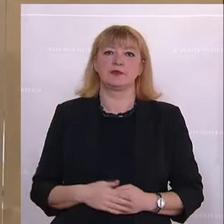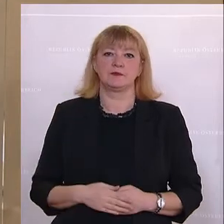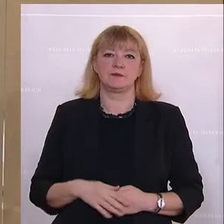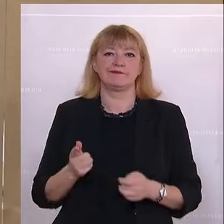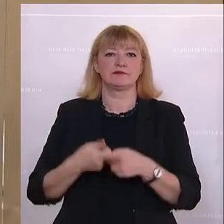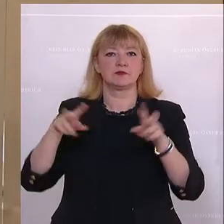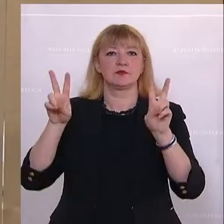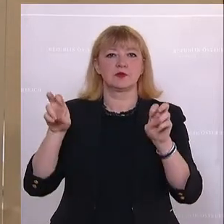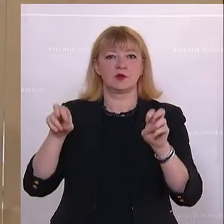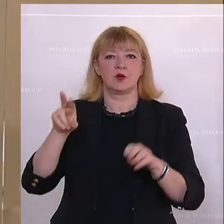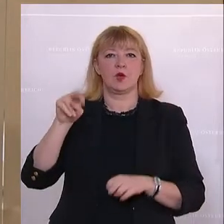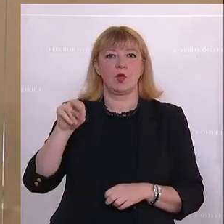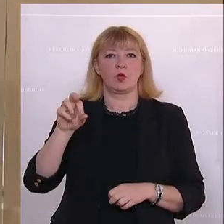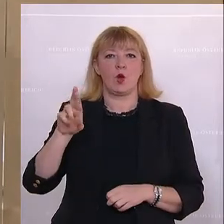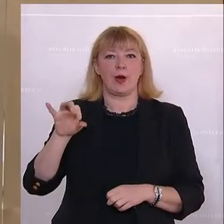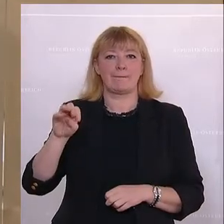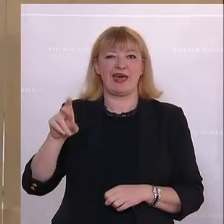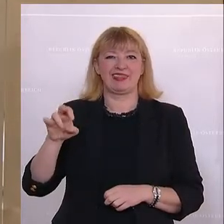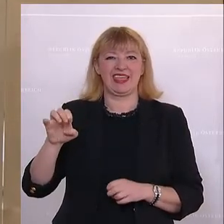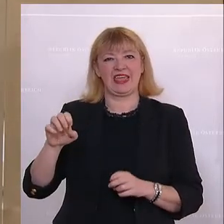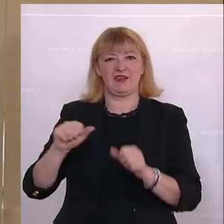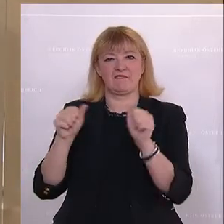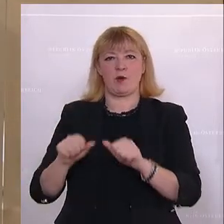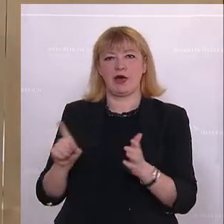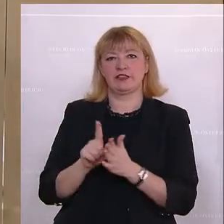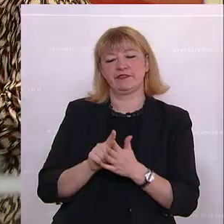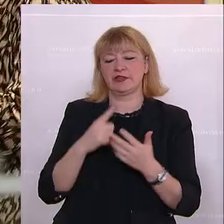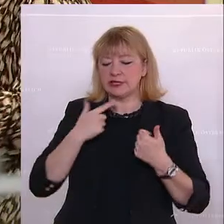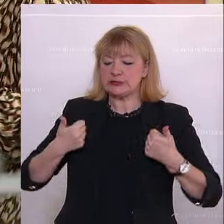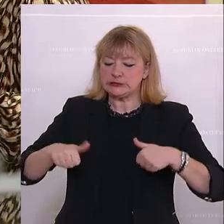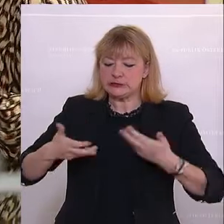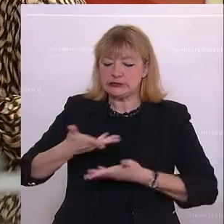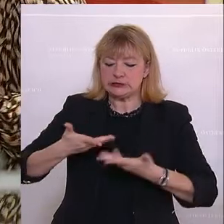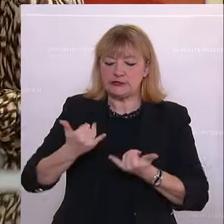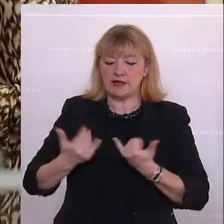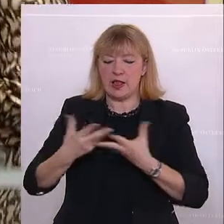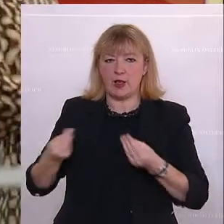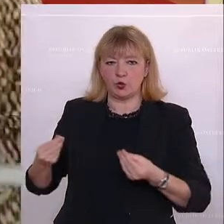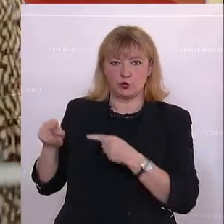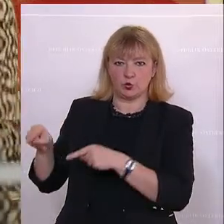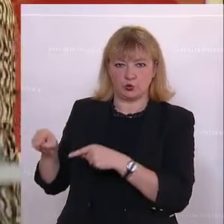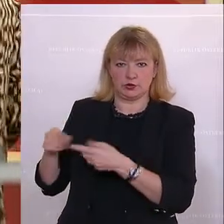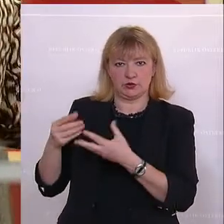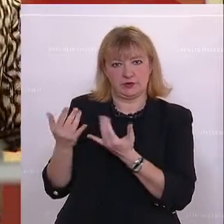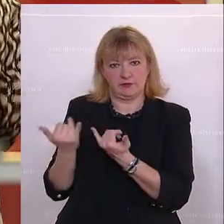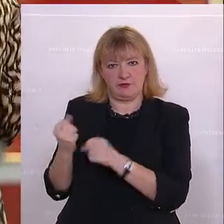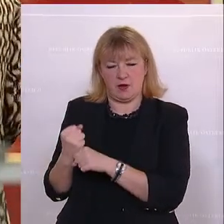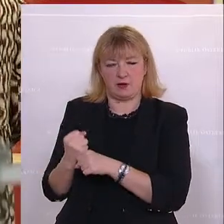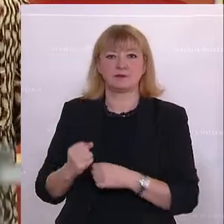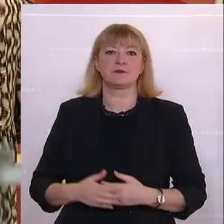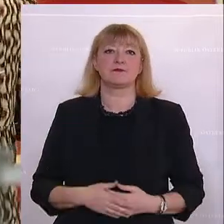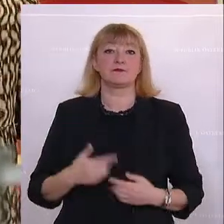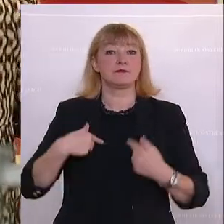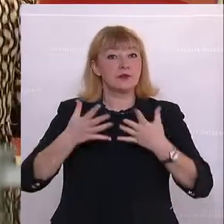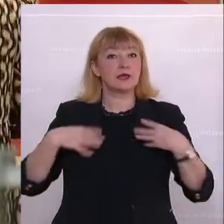sogenannten Normandie-Format, die mit Nachdruck hier für eine Lösung dieses Konfliktes eintreten. Unser